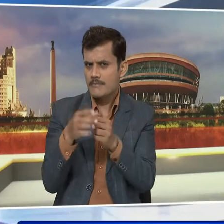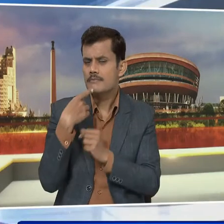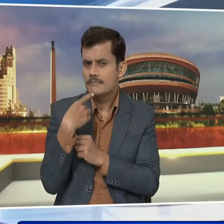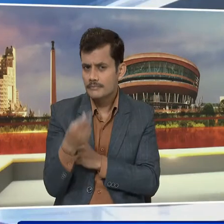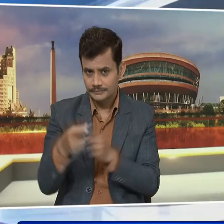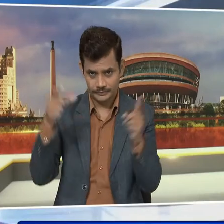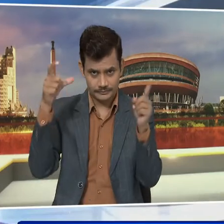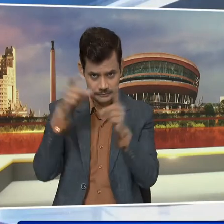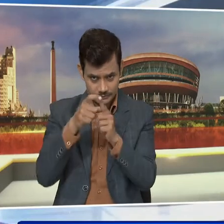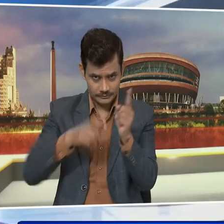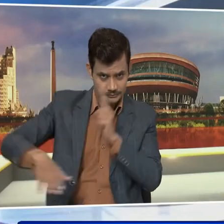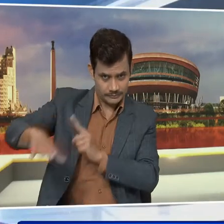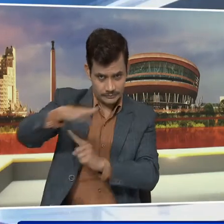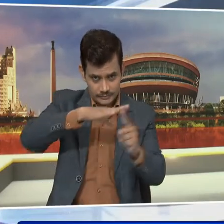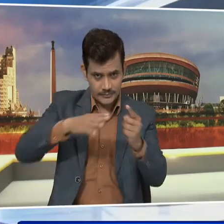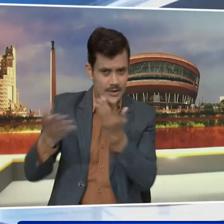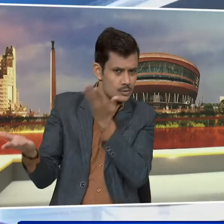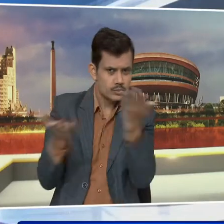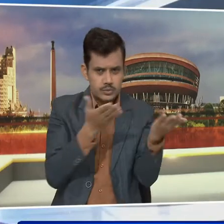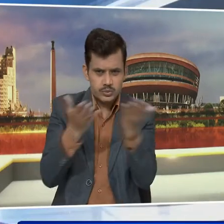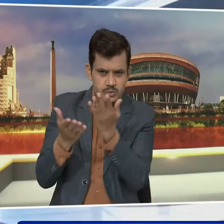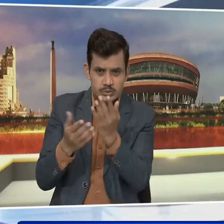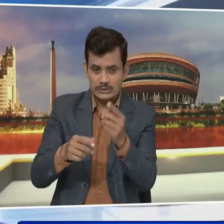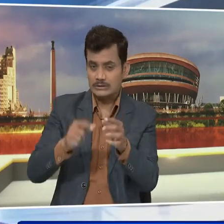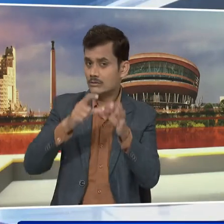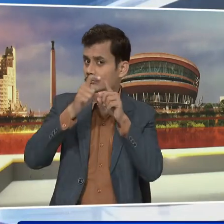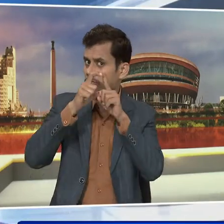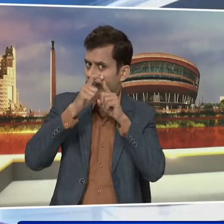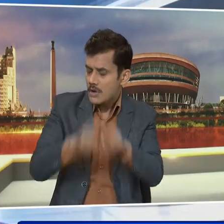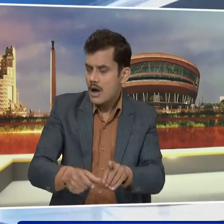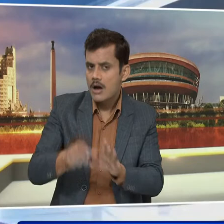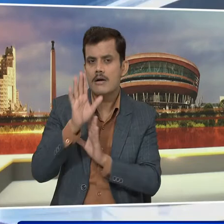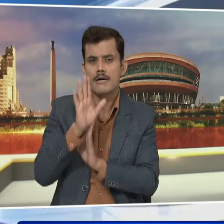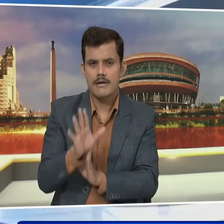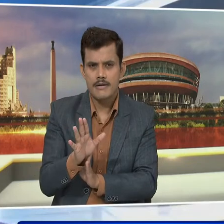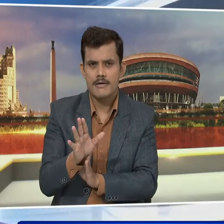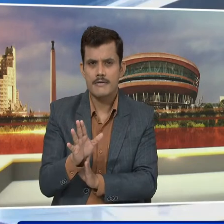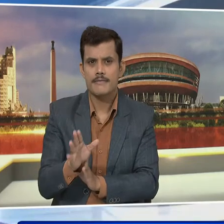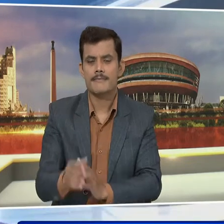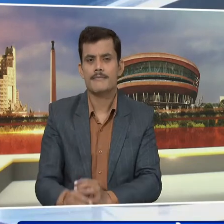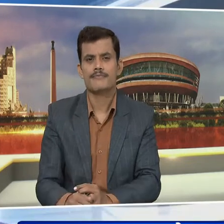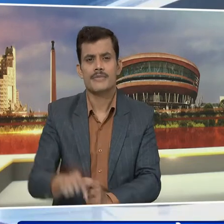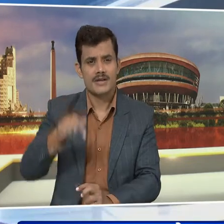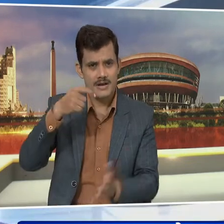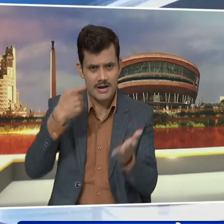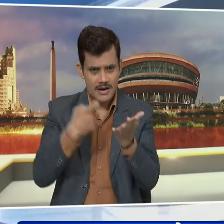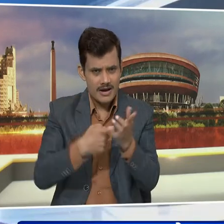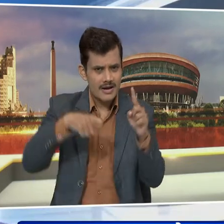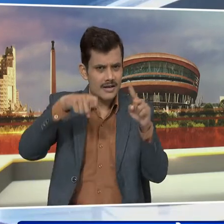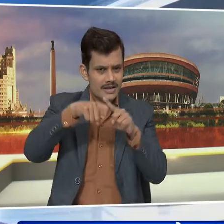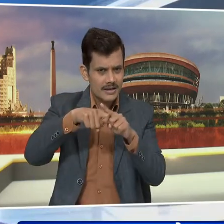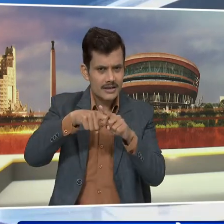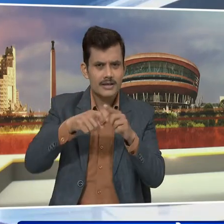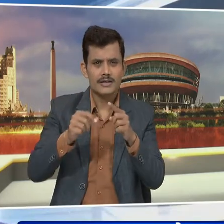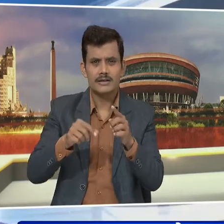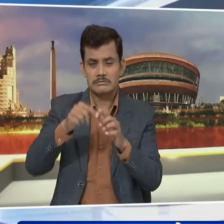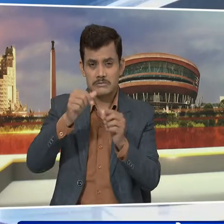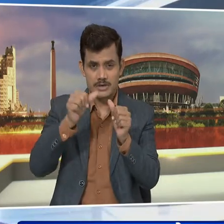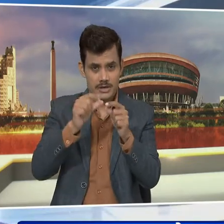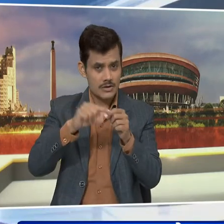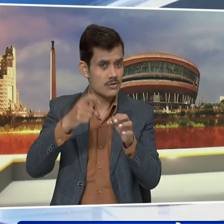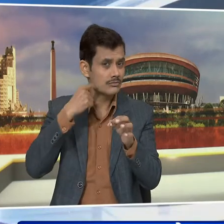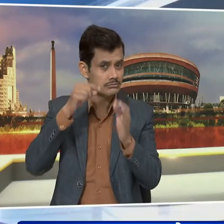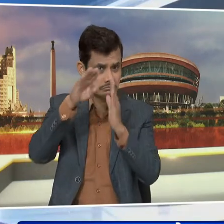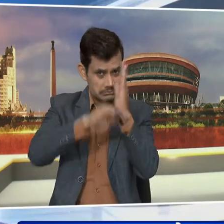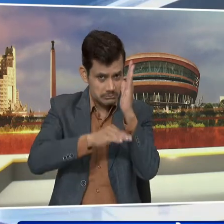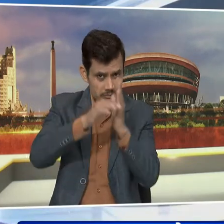दिल्ली में वायो गुणवक्ता सूचकांग गंभीर श्रेणी में बना हुआ है आरकेपुरम में AQI 466,